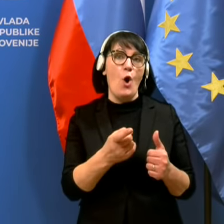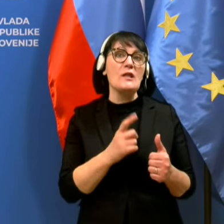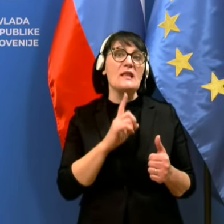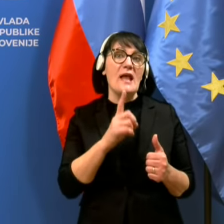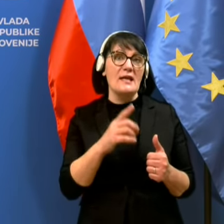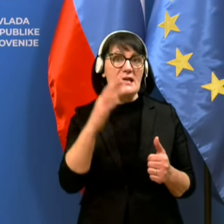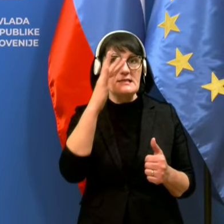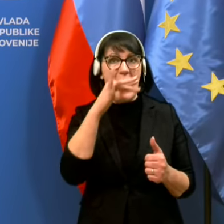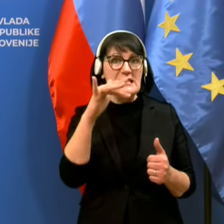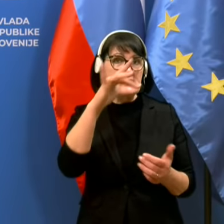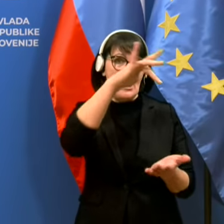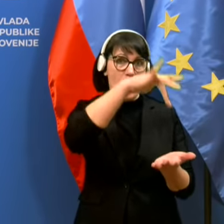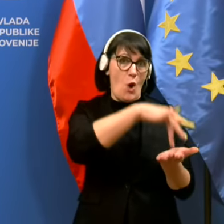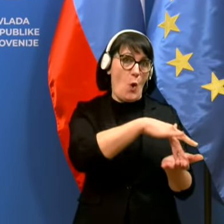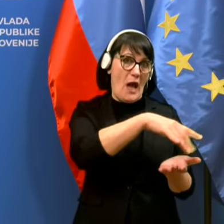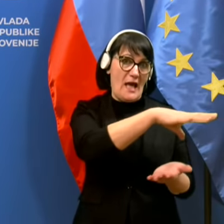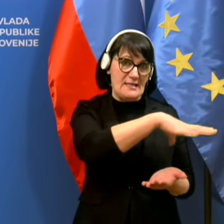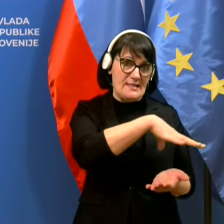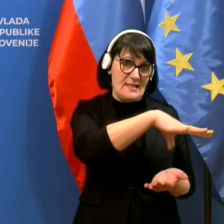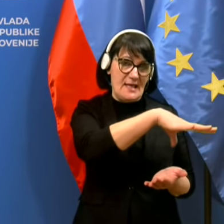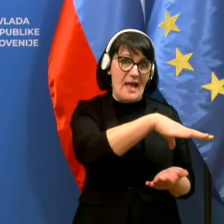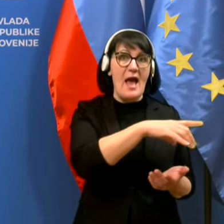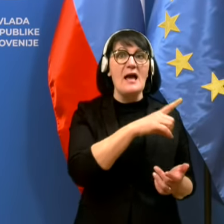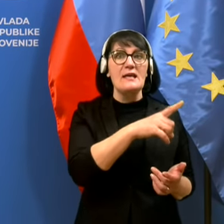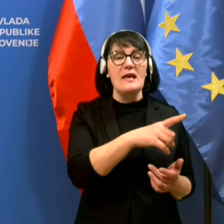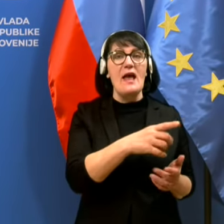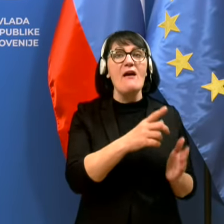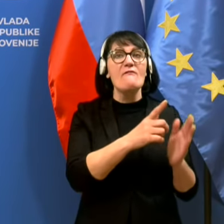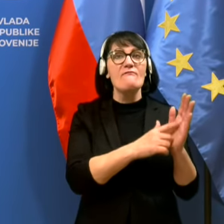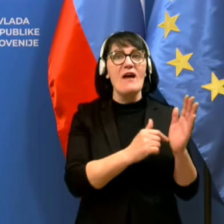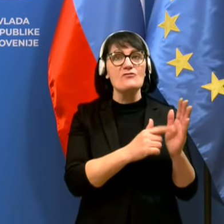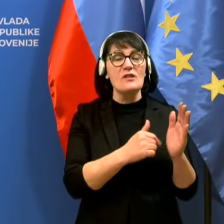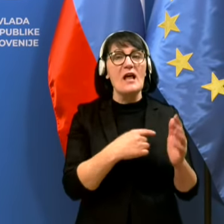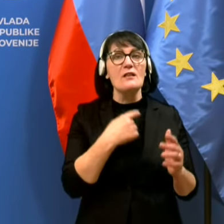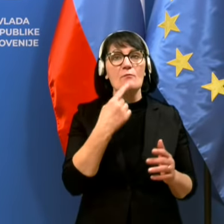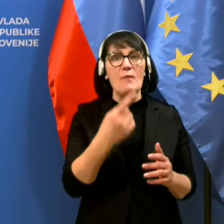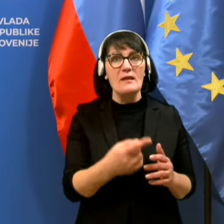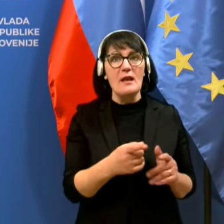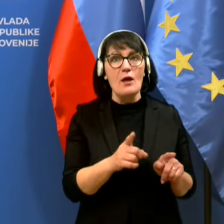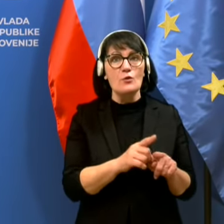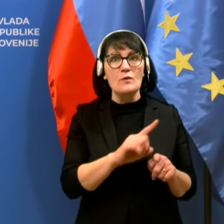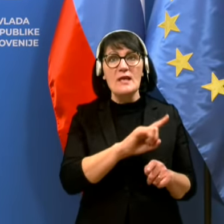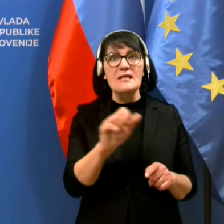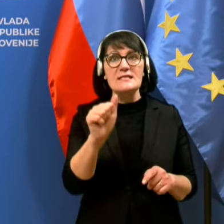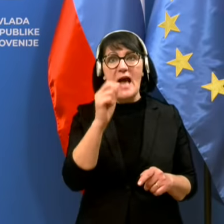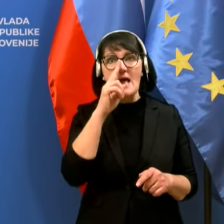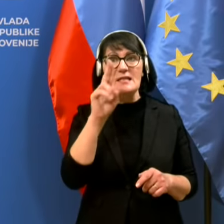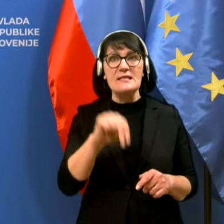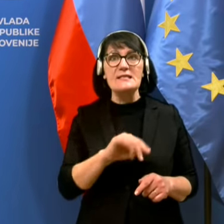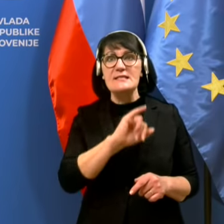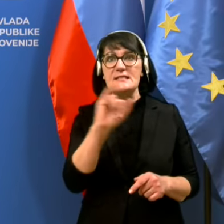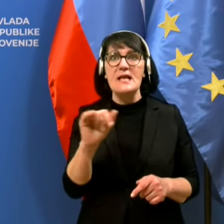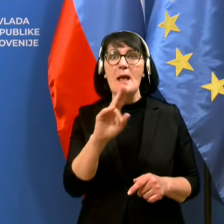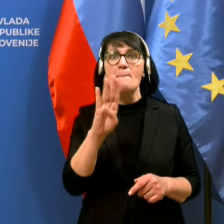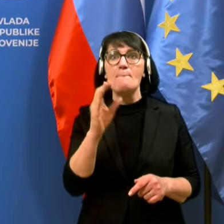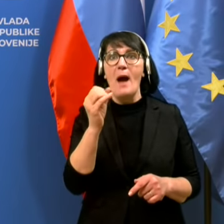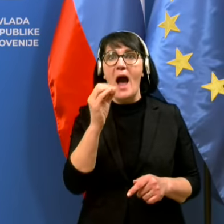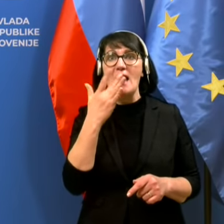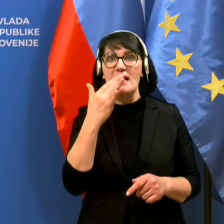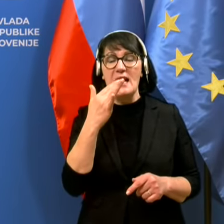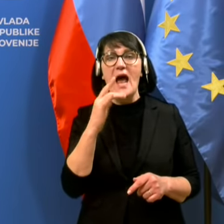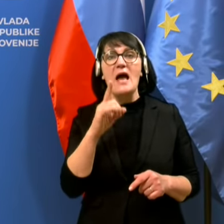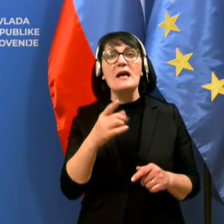sanskih destinacij, ki je večkrat omenjen tudi Zanzibar. Torej, kar nekaj